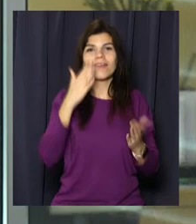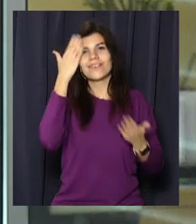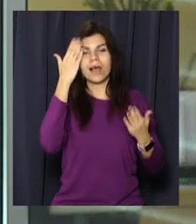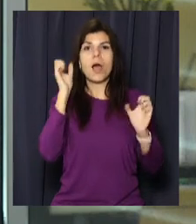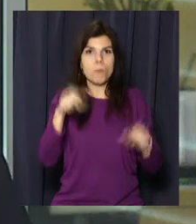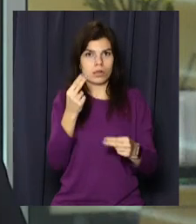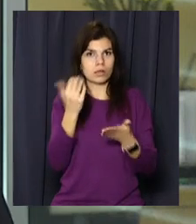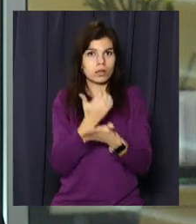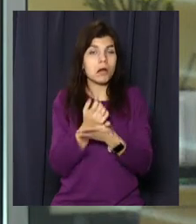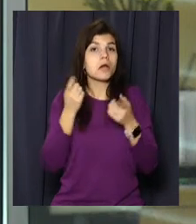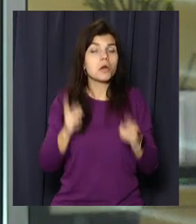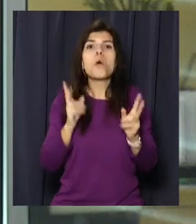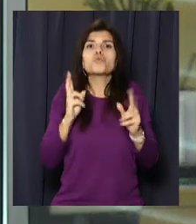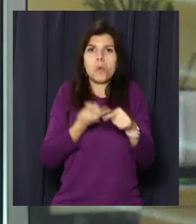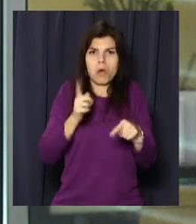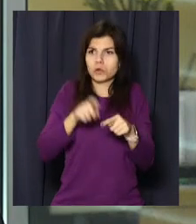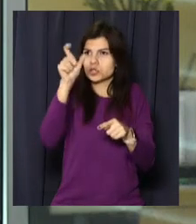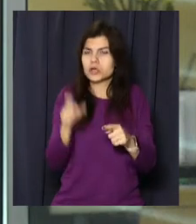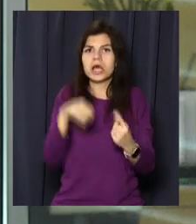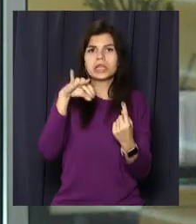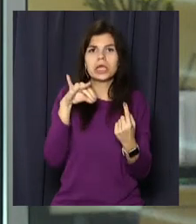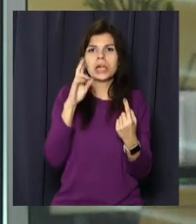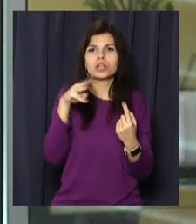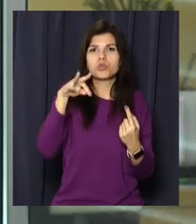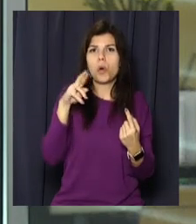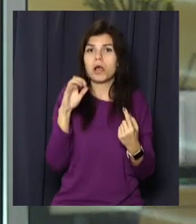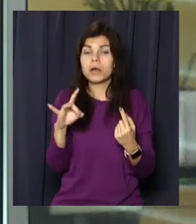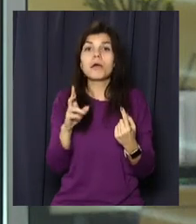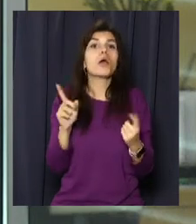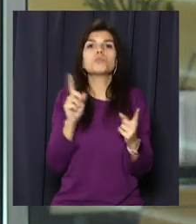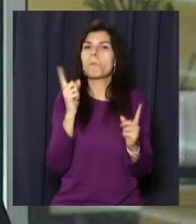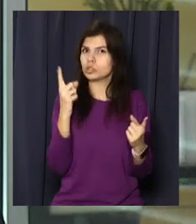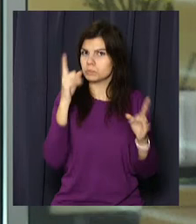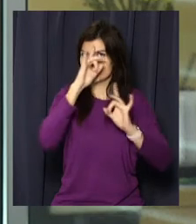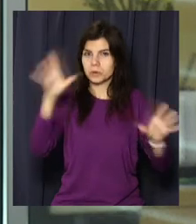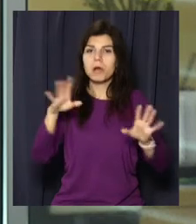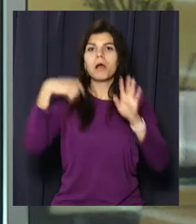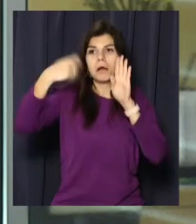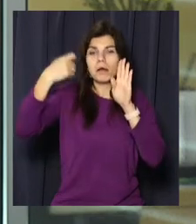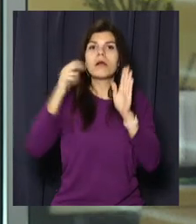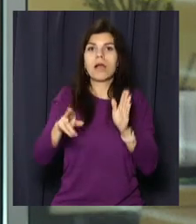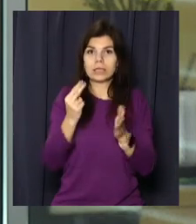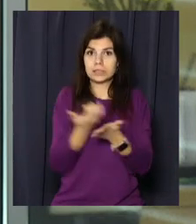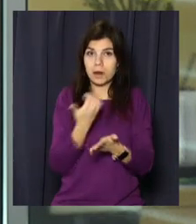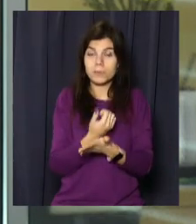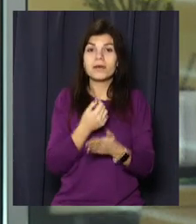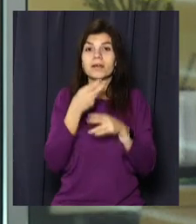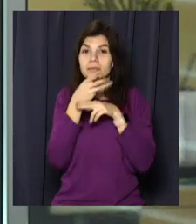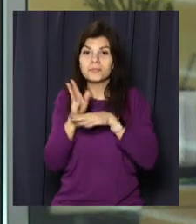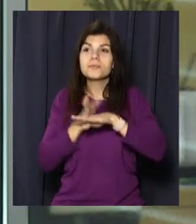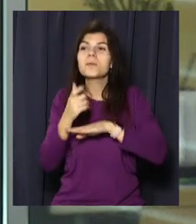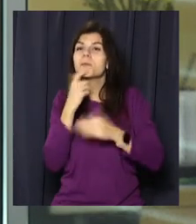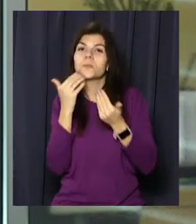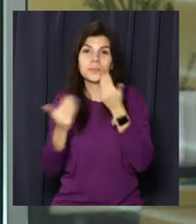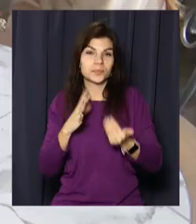гроші. Тож, хто такі тіктокери? Чому ця соцмережа така популярна? Та як заробити, знімаючи відео, дізнавалися наші